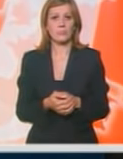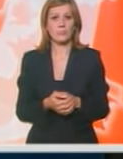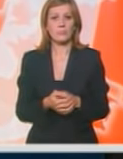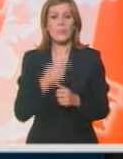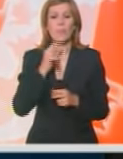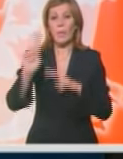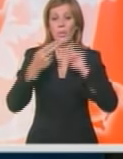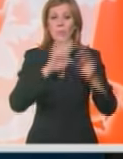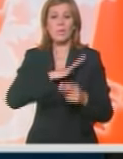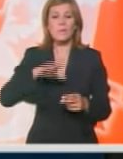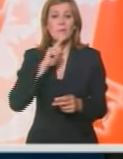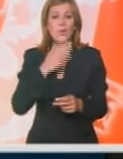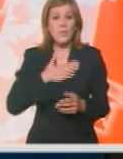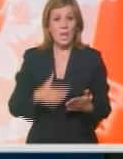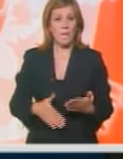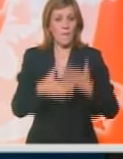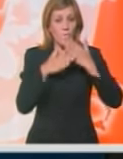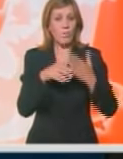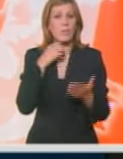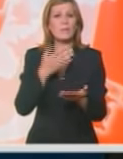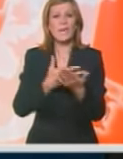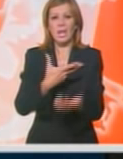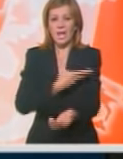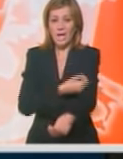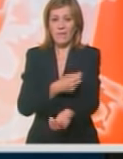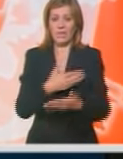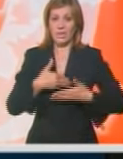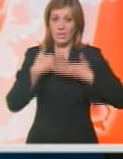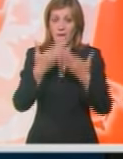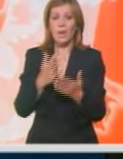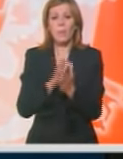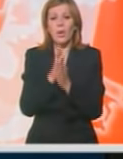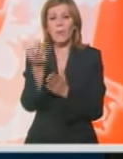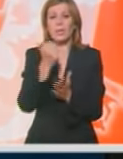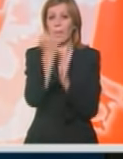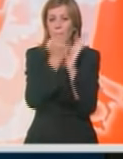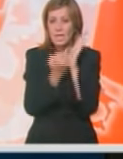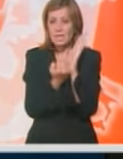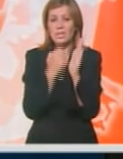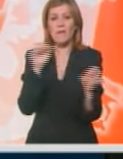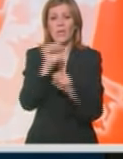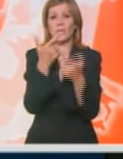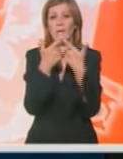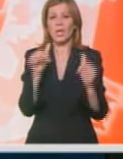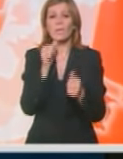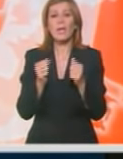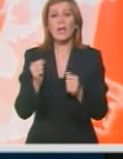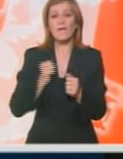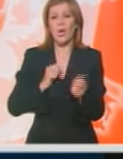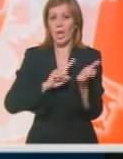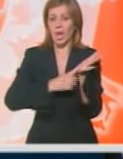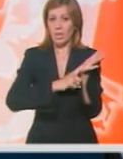Pozivamo sve koji žele da pomognu u stanicu za transfuziju krvi. Molimo vas, ponesite pasoš, vozačku dozvolu ili vojnu identifikaciju.